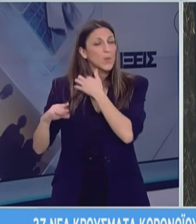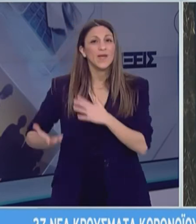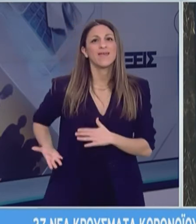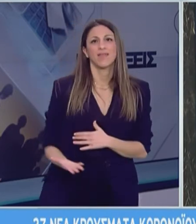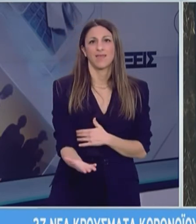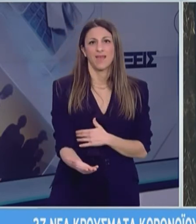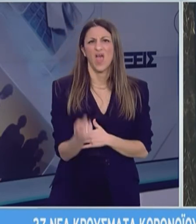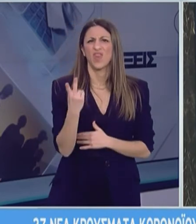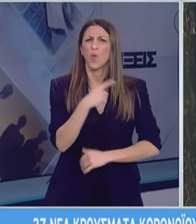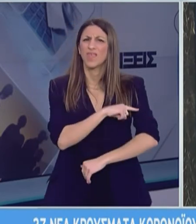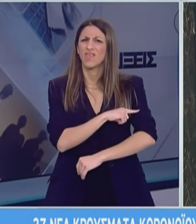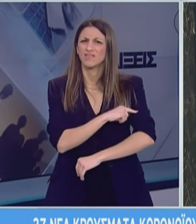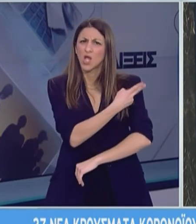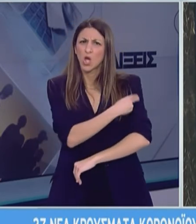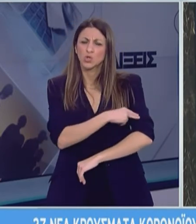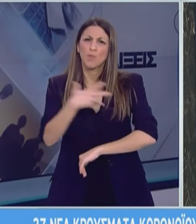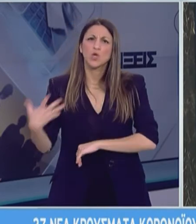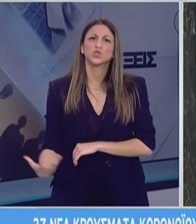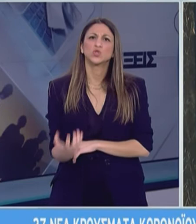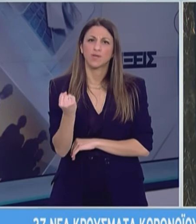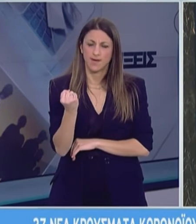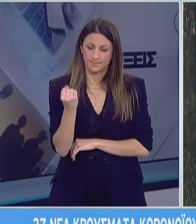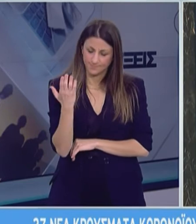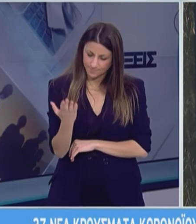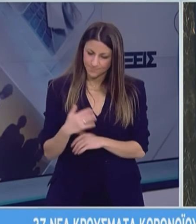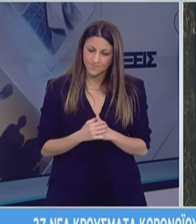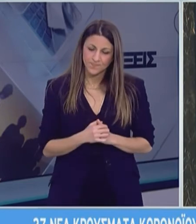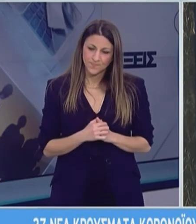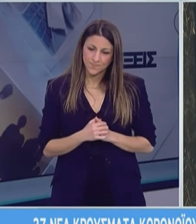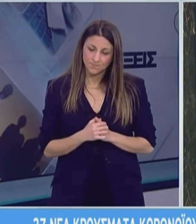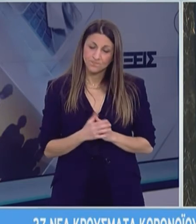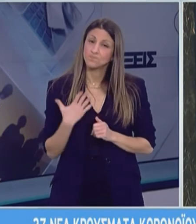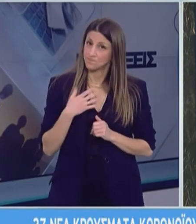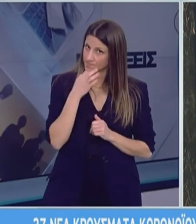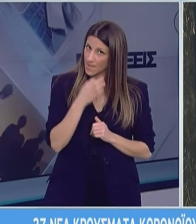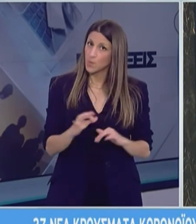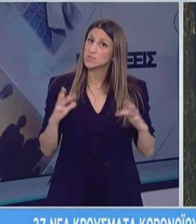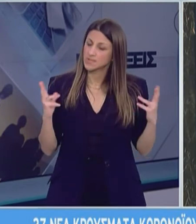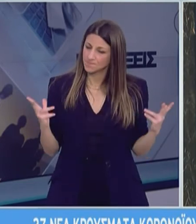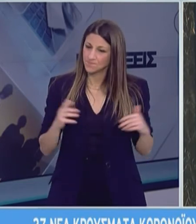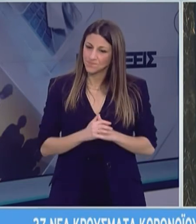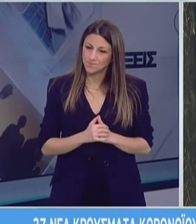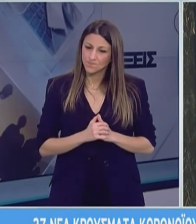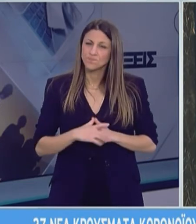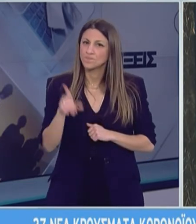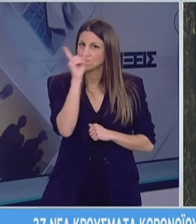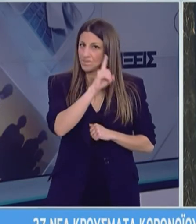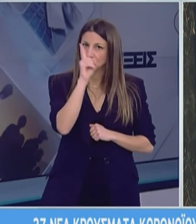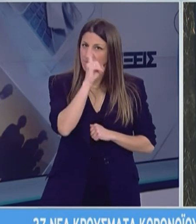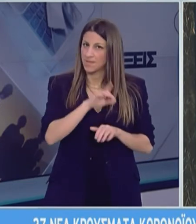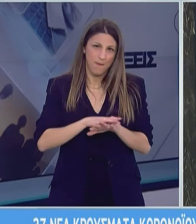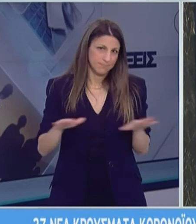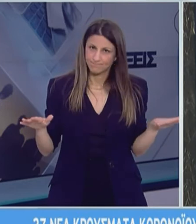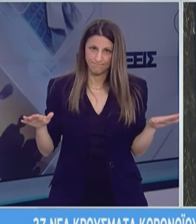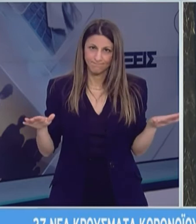για νοσοκομείο Σωτηρία επιτρέψτε μου να πω ότι πρόκειται για την ψευδή είδηση της ημέρας.